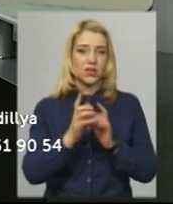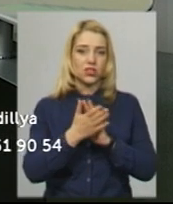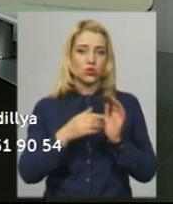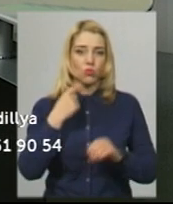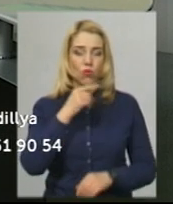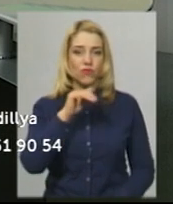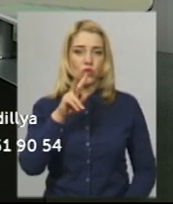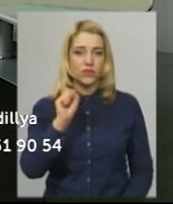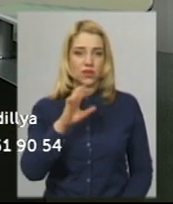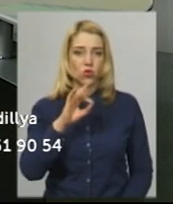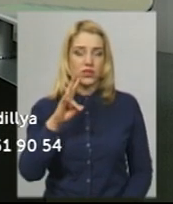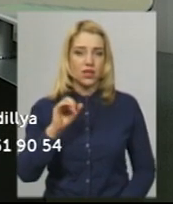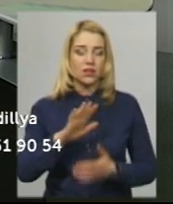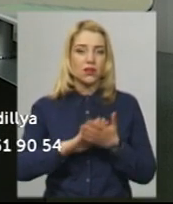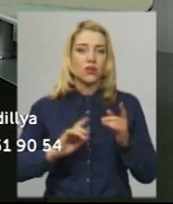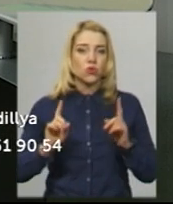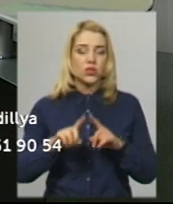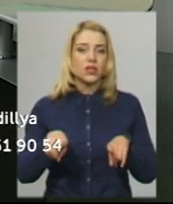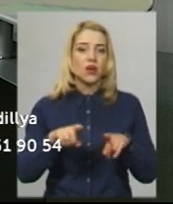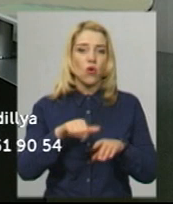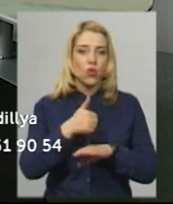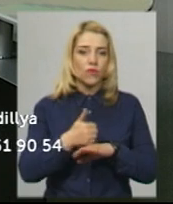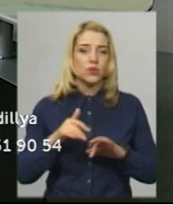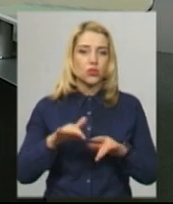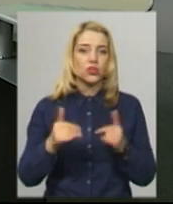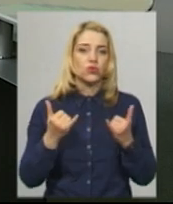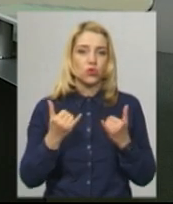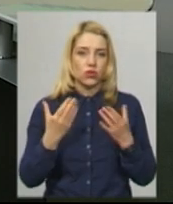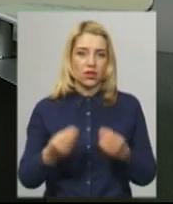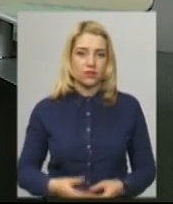перекладає Оксана Фіновська. Далі коротко про головні події цього дня.